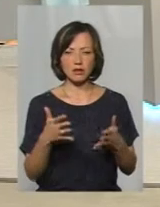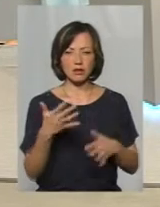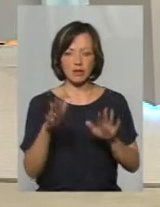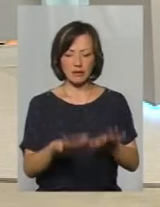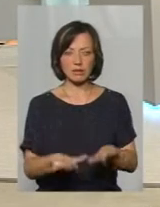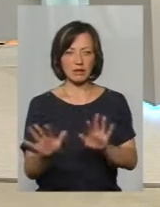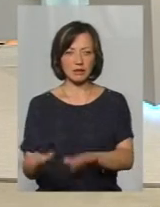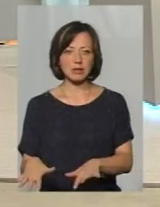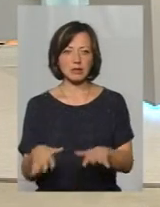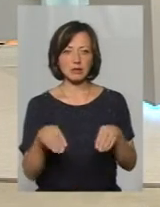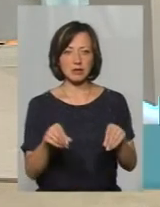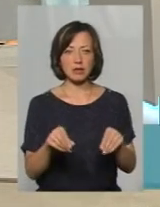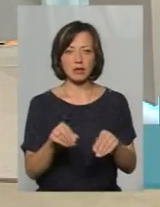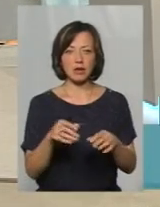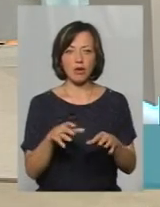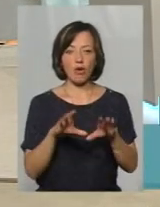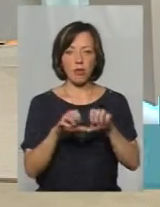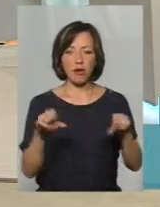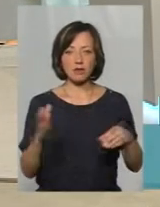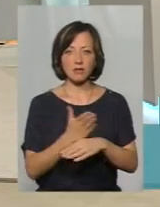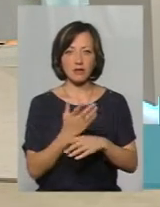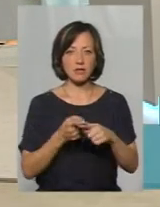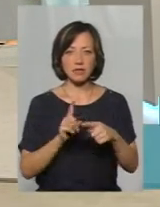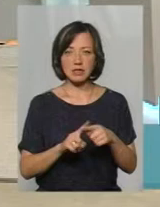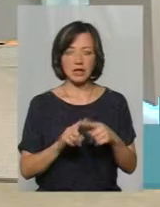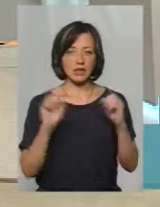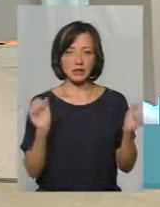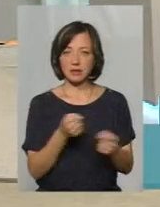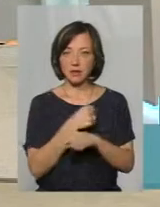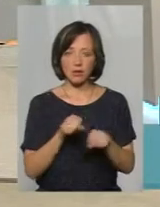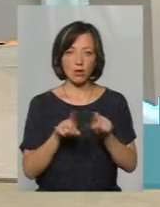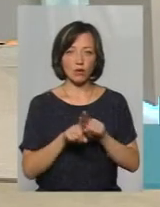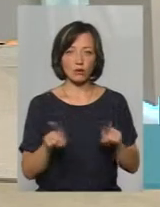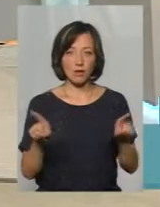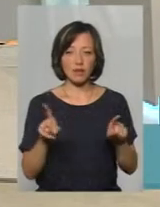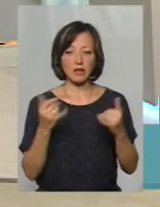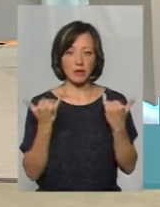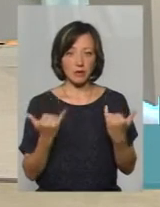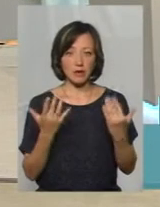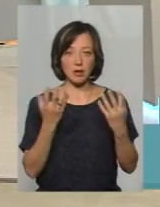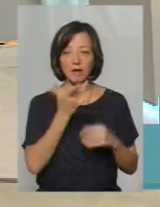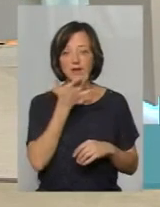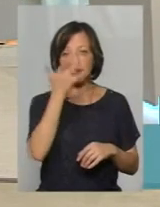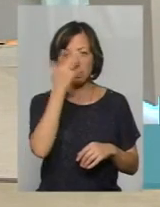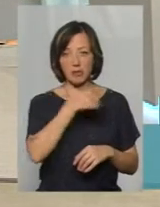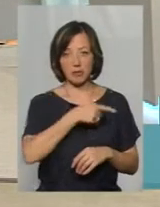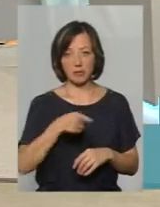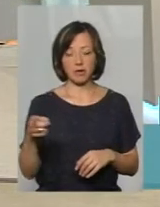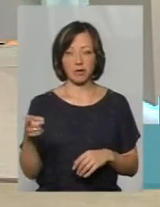на землі стоять ковбасні вироби. Це неприпустимо, особливо на тепер, в літній період.